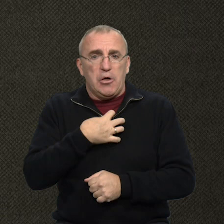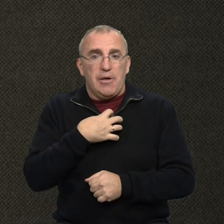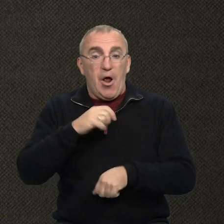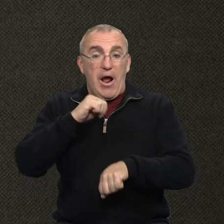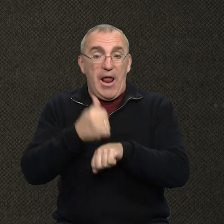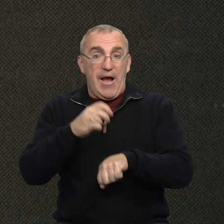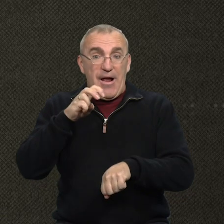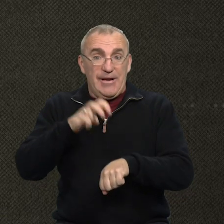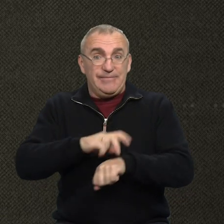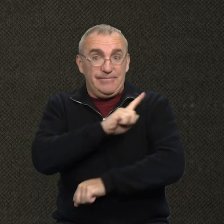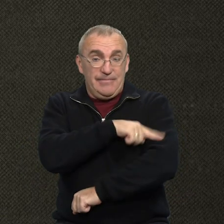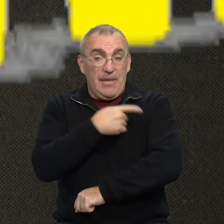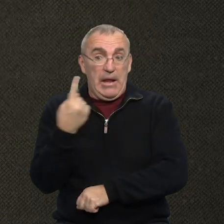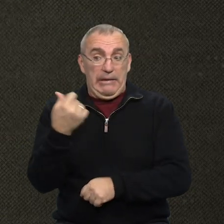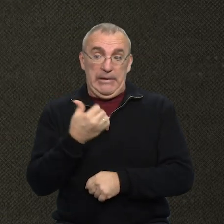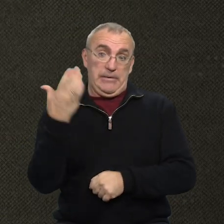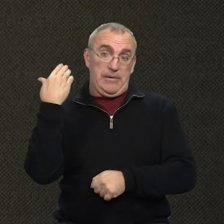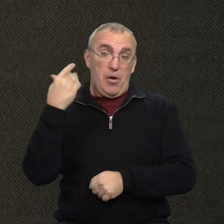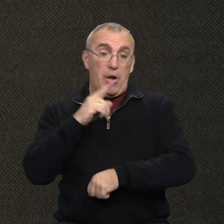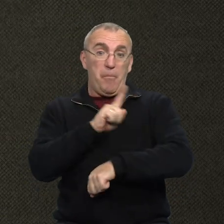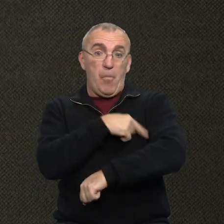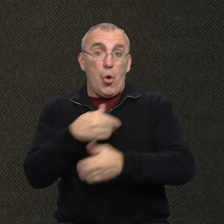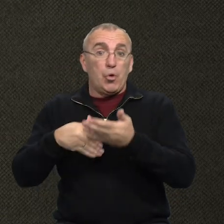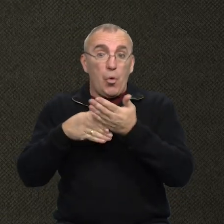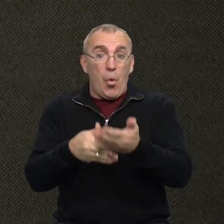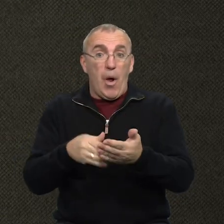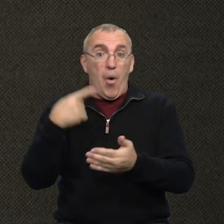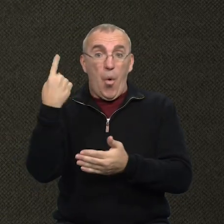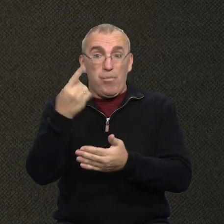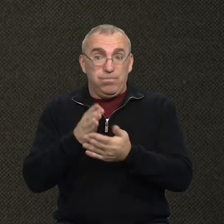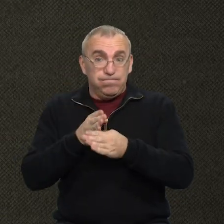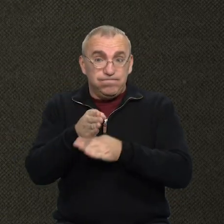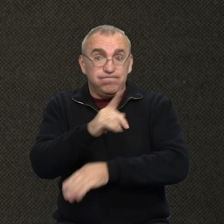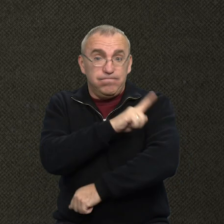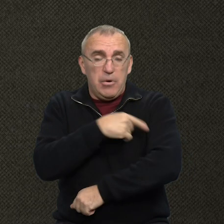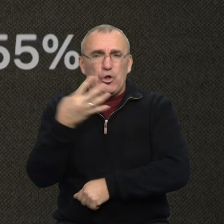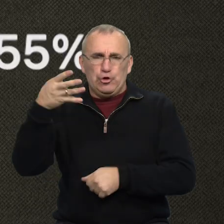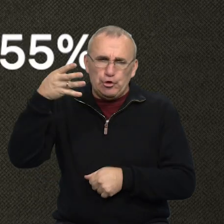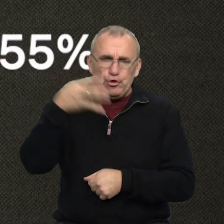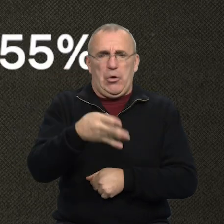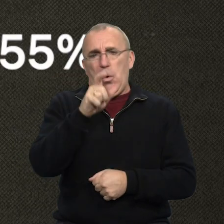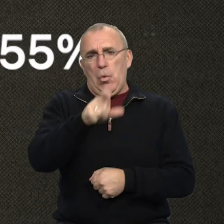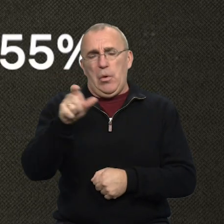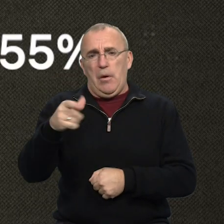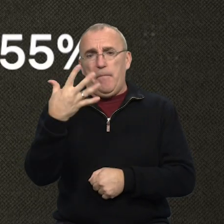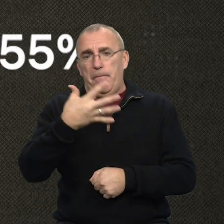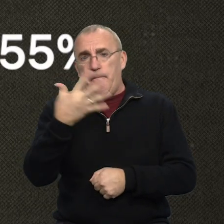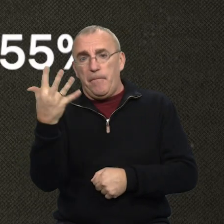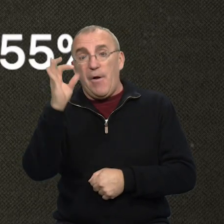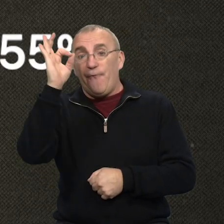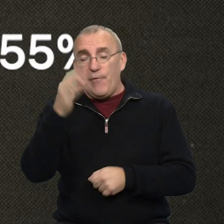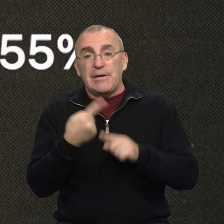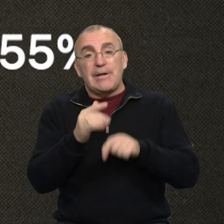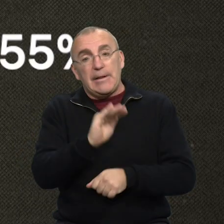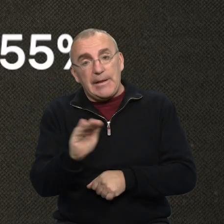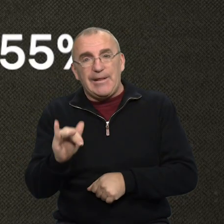За даними головної санітарної лікарки, на минулому тижні за медичною допомогою в лікарні області звернулись майже 4 тисячі людей. 55